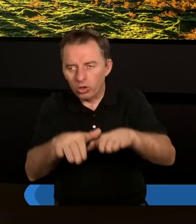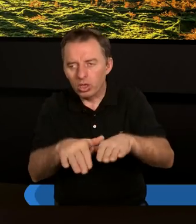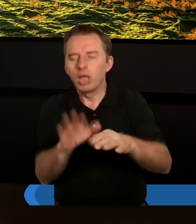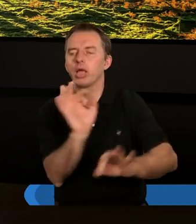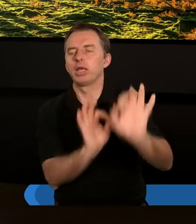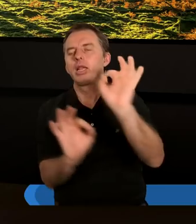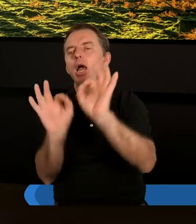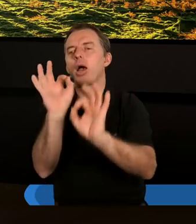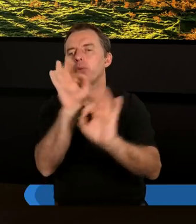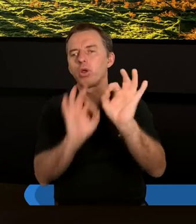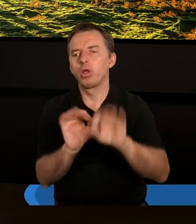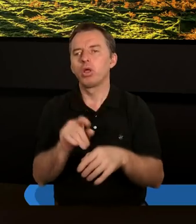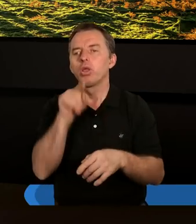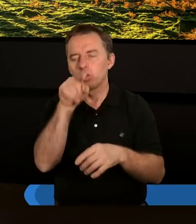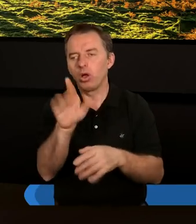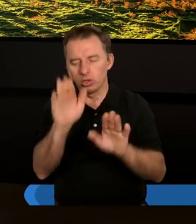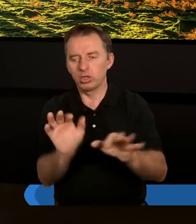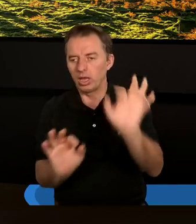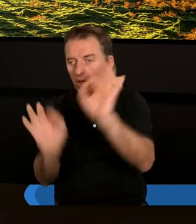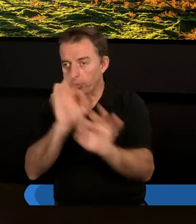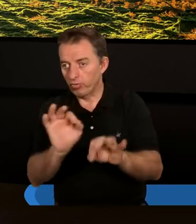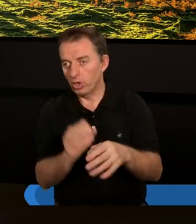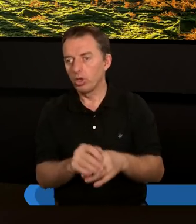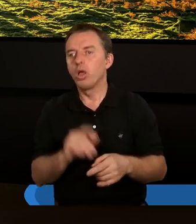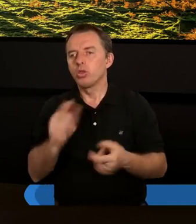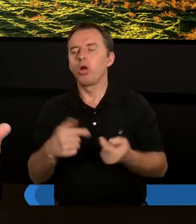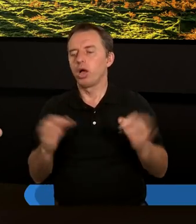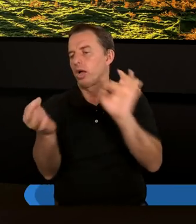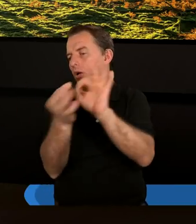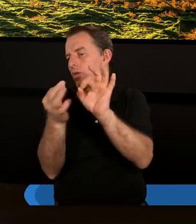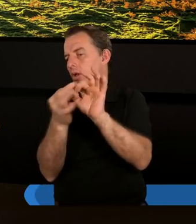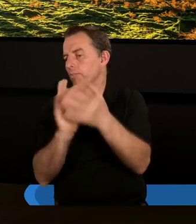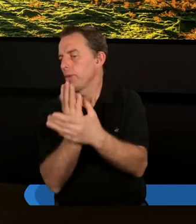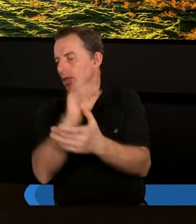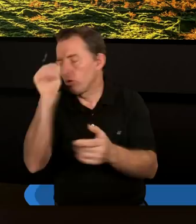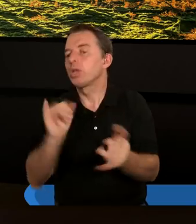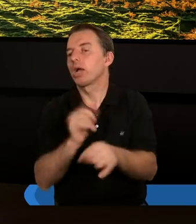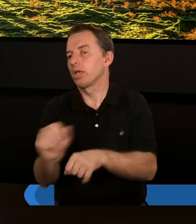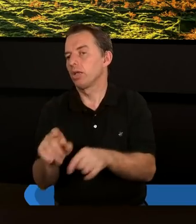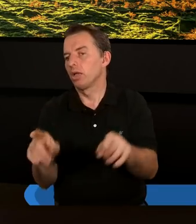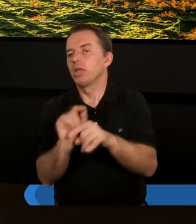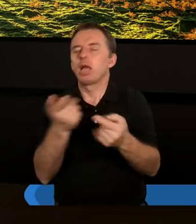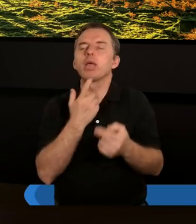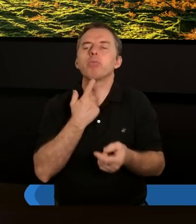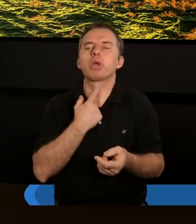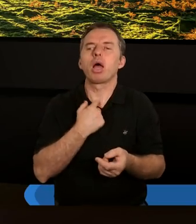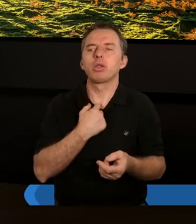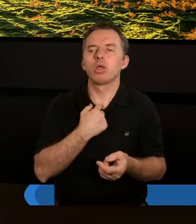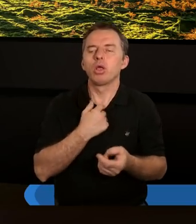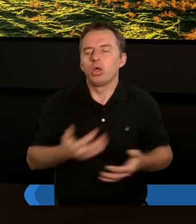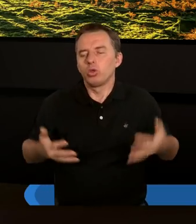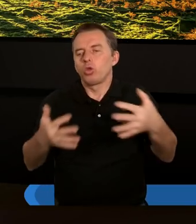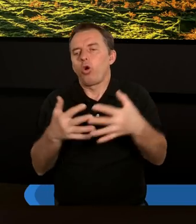naprawiona. A jeżeli ona zostaje naprawiona, to co się dzieje w relacjach międzyludzkich? Jakie pragnienia